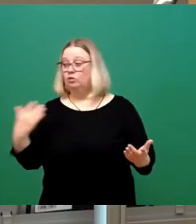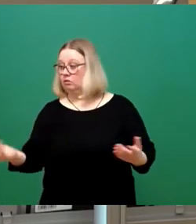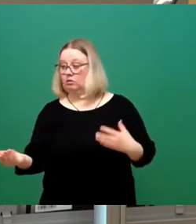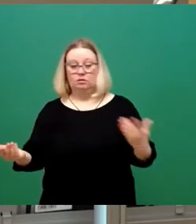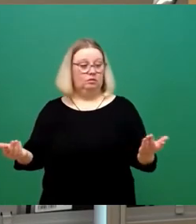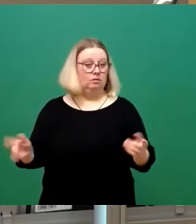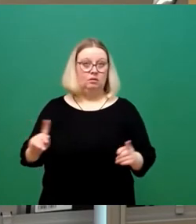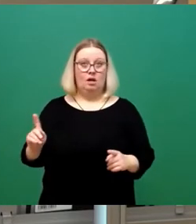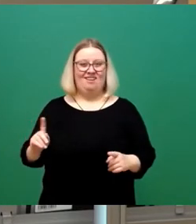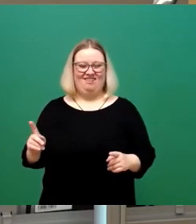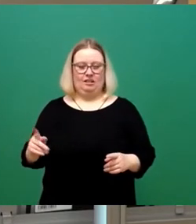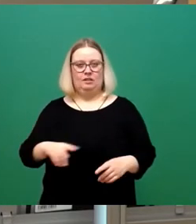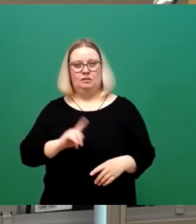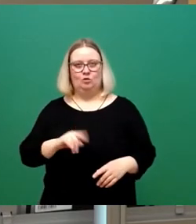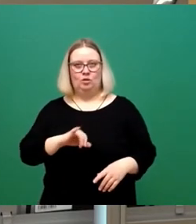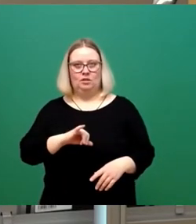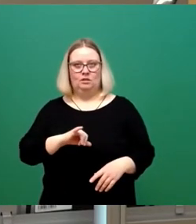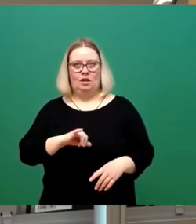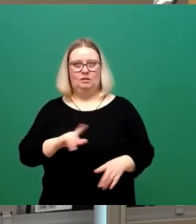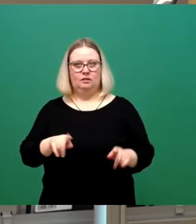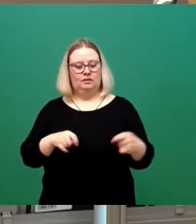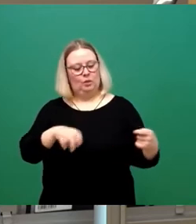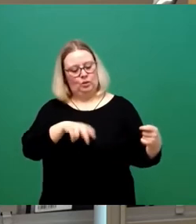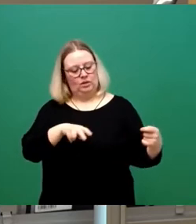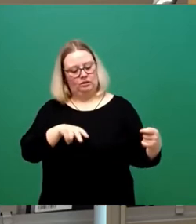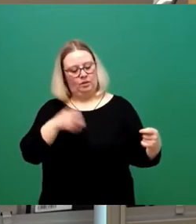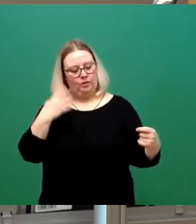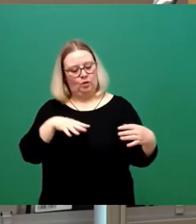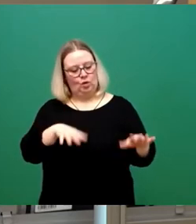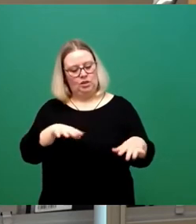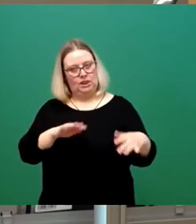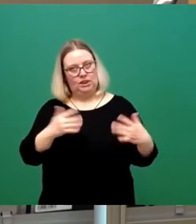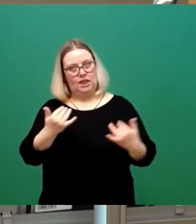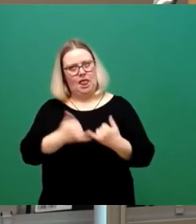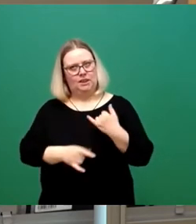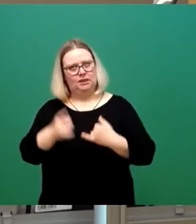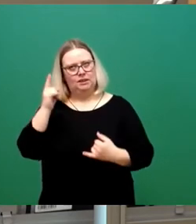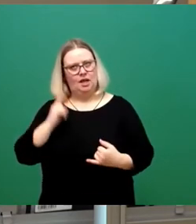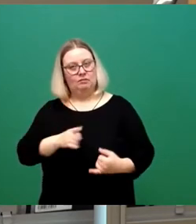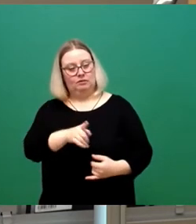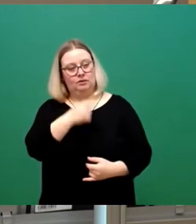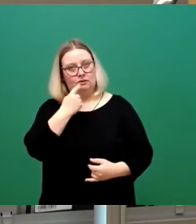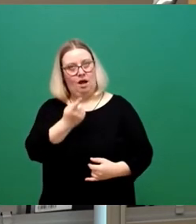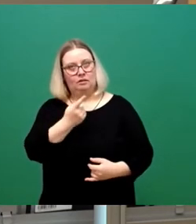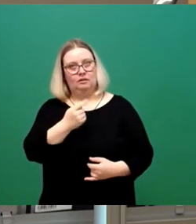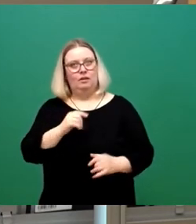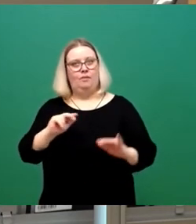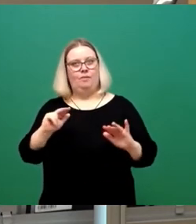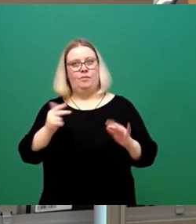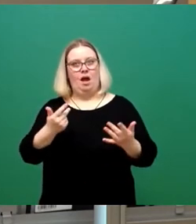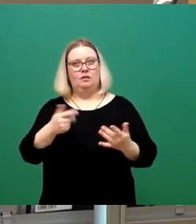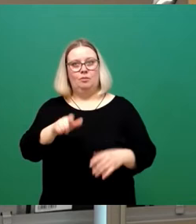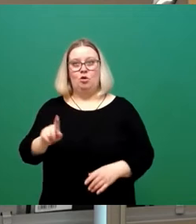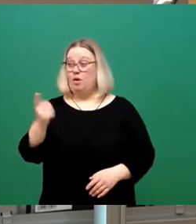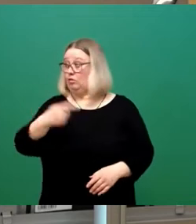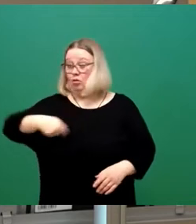Kollege Zastrow ist ja spannend, in der Zeitung nach zu verfolgen. Am 19.10. letzten Jahres, vor allem, da haben Sie gesagt, die Achterbürgermeistervariante, da hat noch keiner von einer